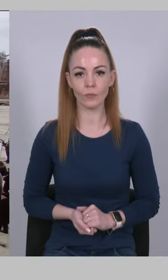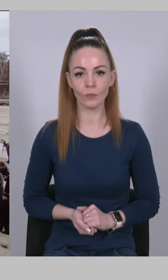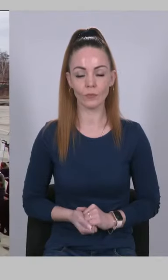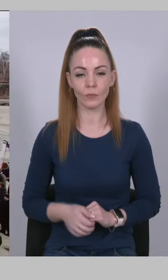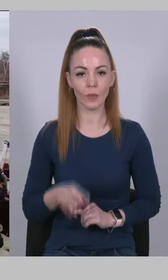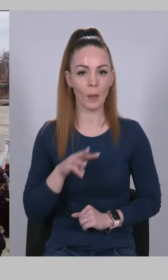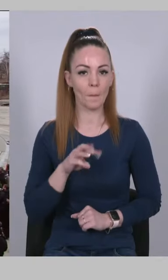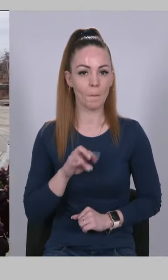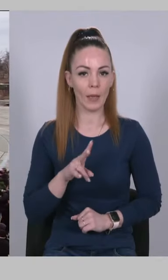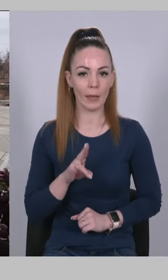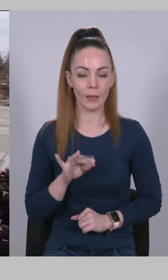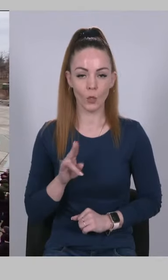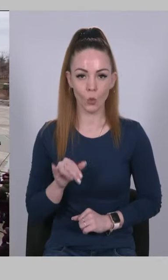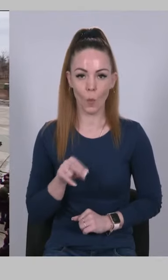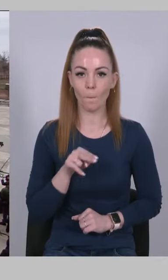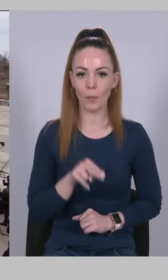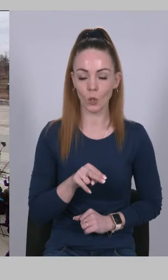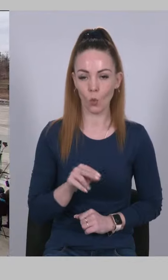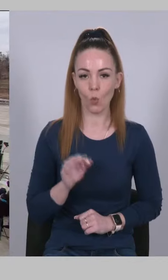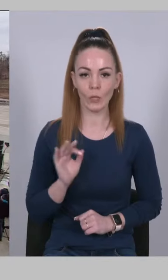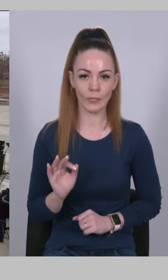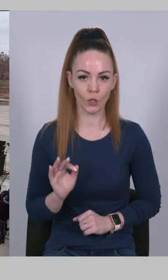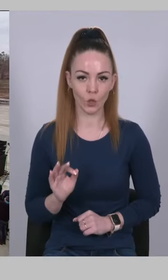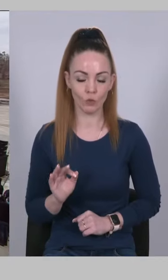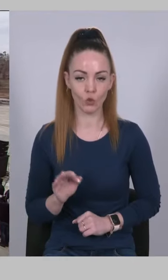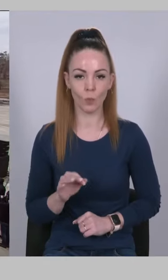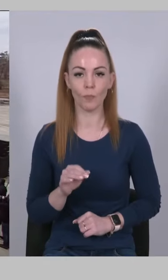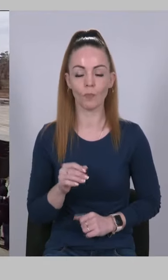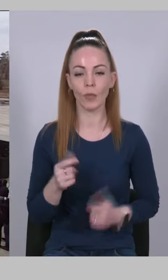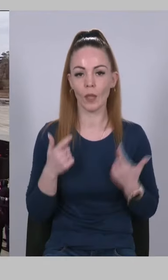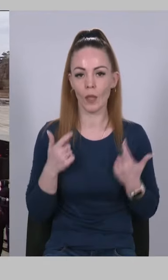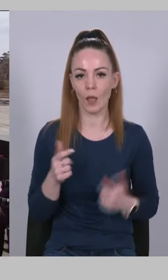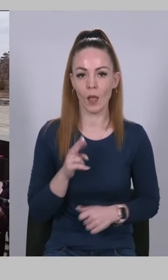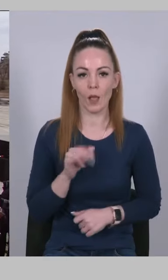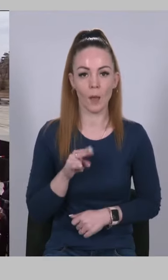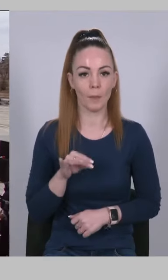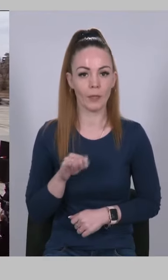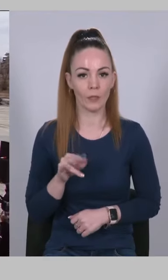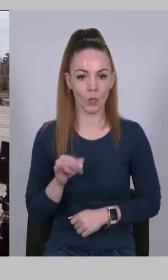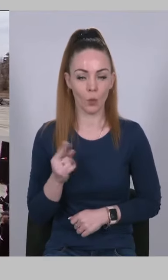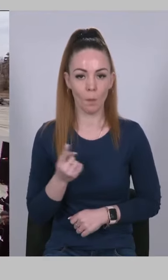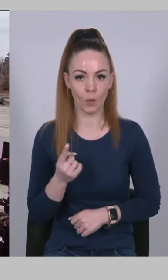Мильнику Петру Олександровичу, капітану першого рангу.